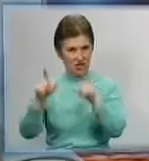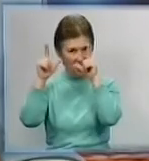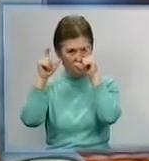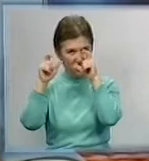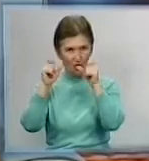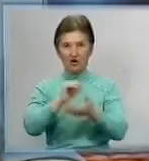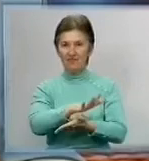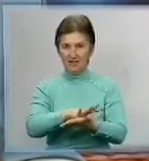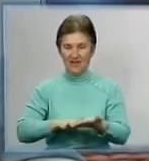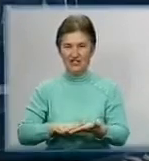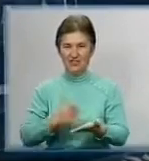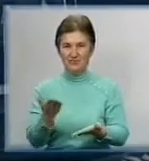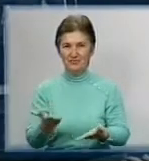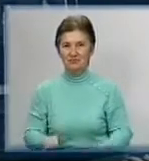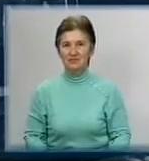Романської.